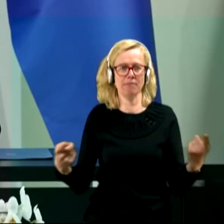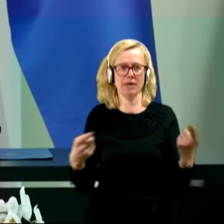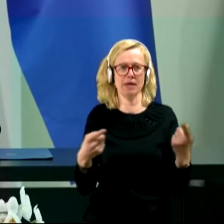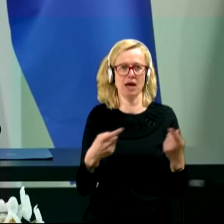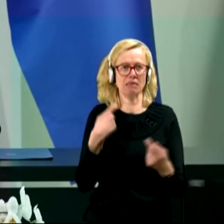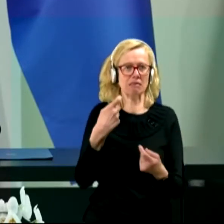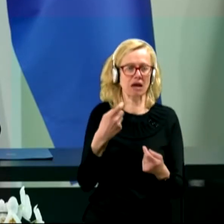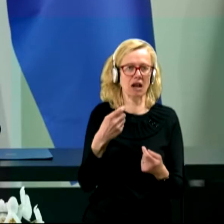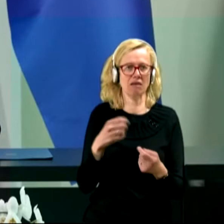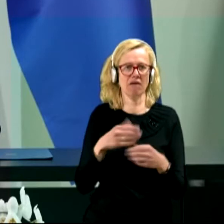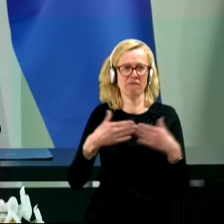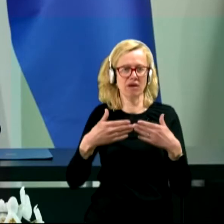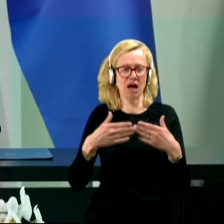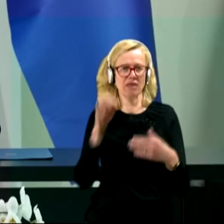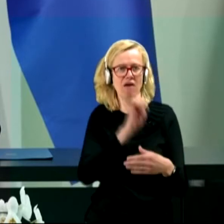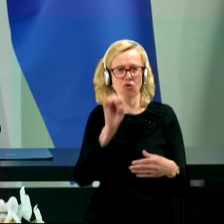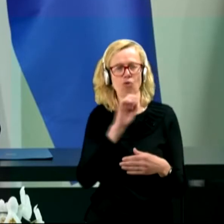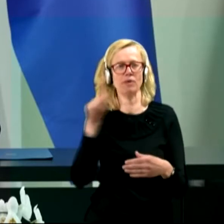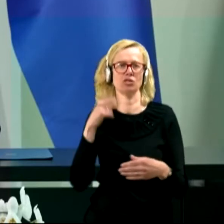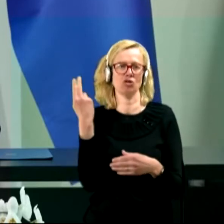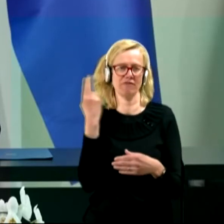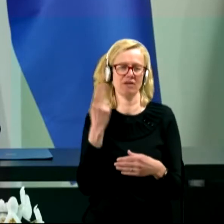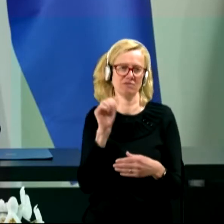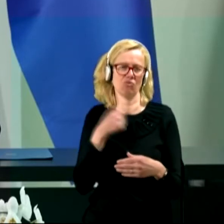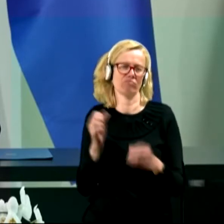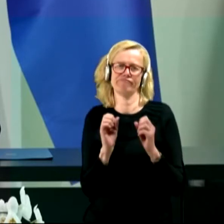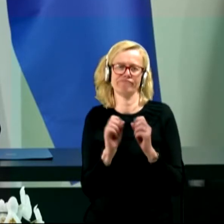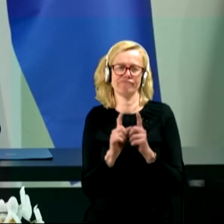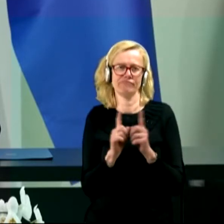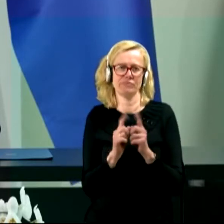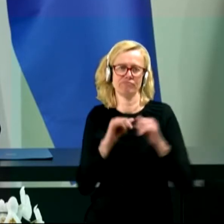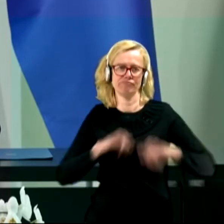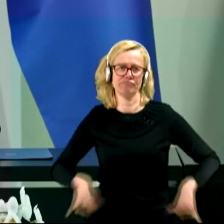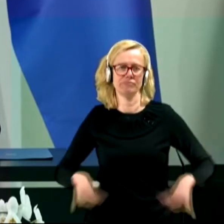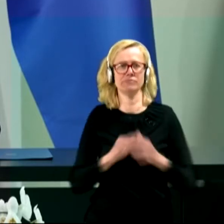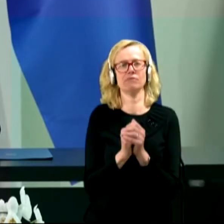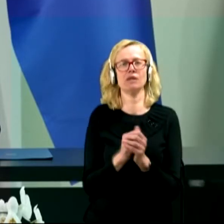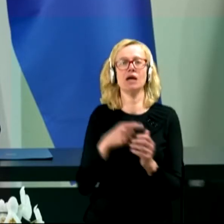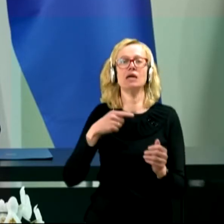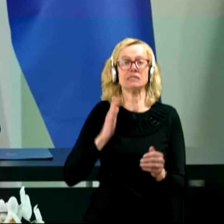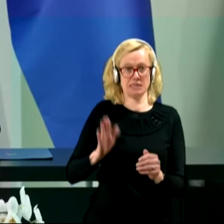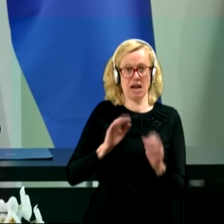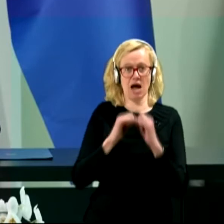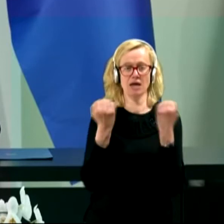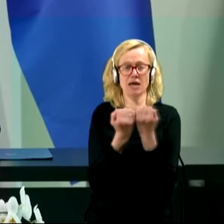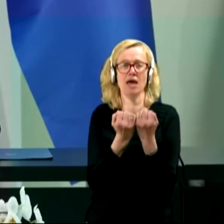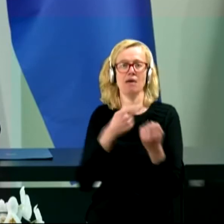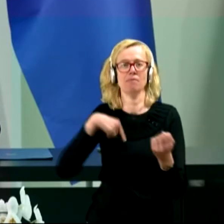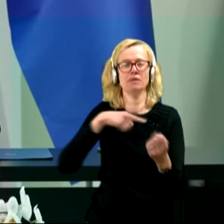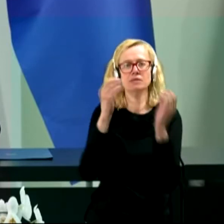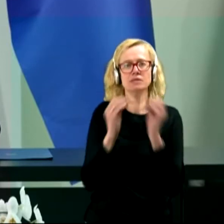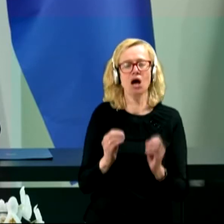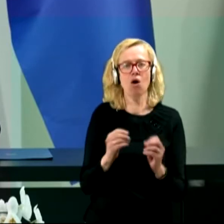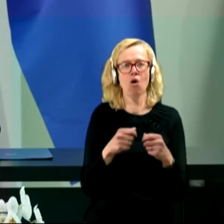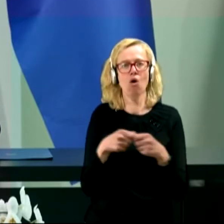Slovenije, pa če vrlo puško v koruzo. Stranke, ki smo takrat sestavljali koalicijo, smo se zavedali,